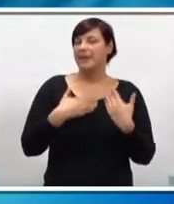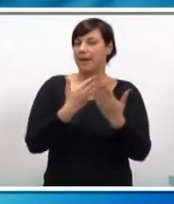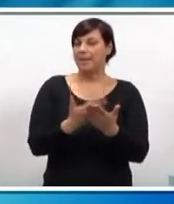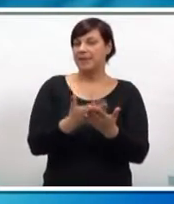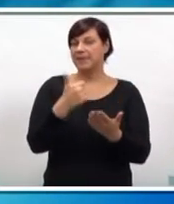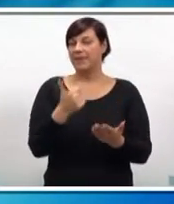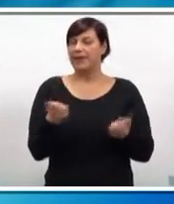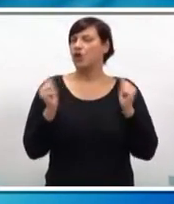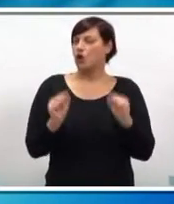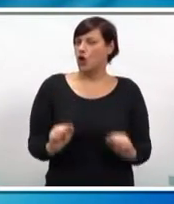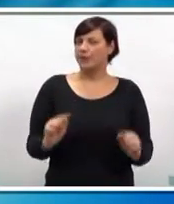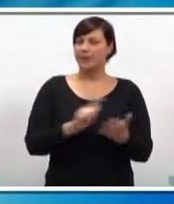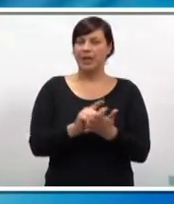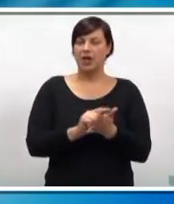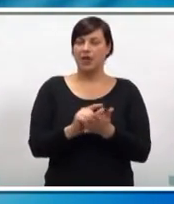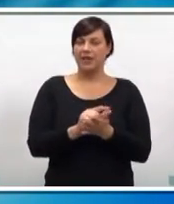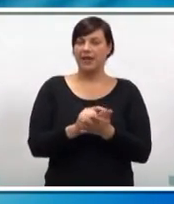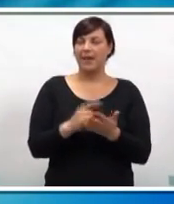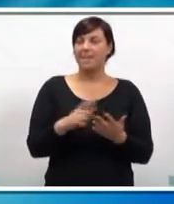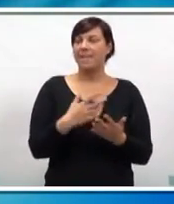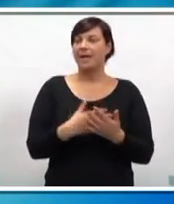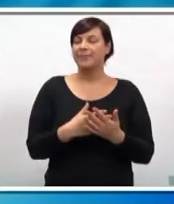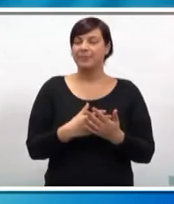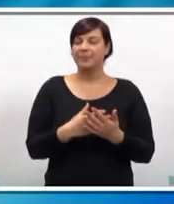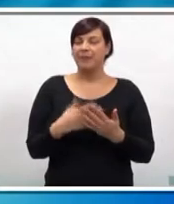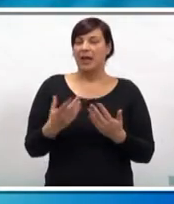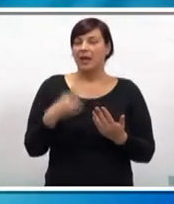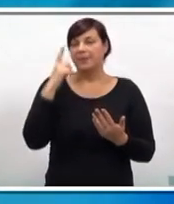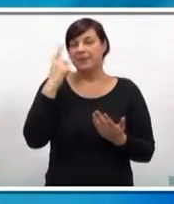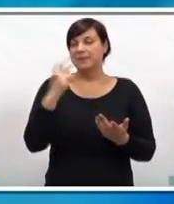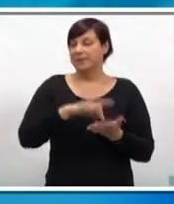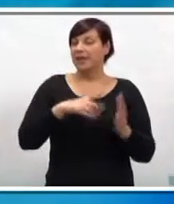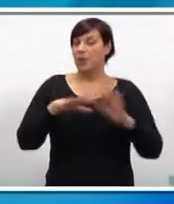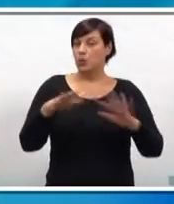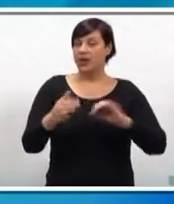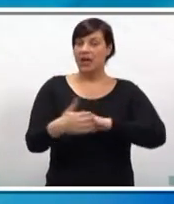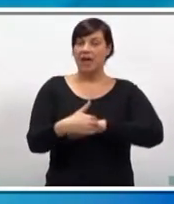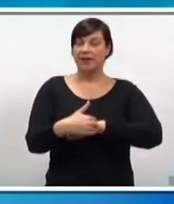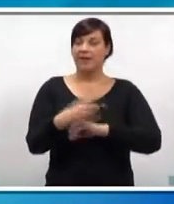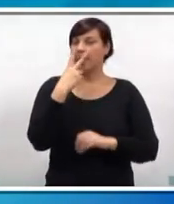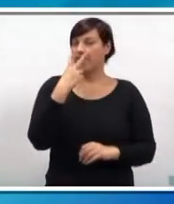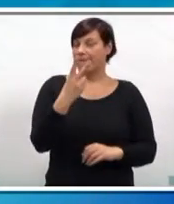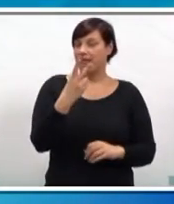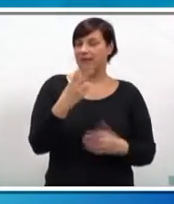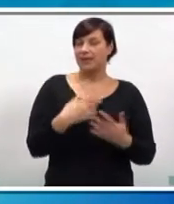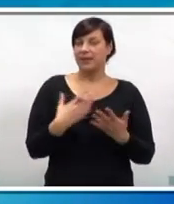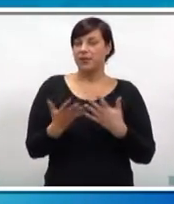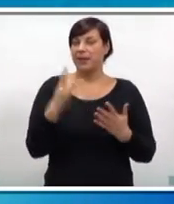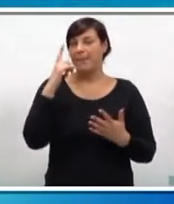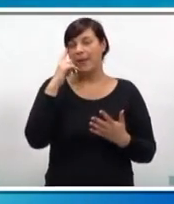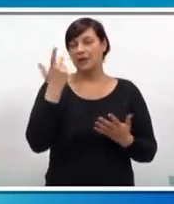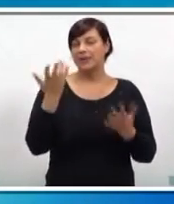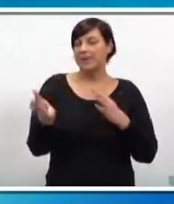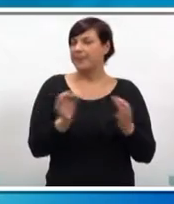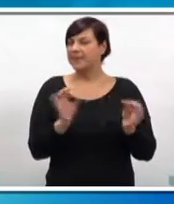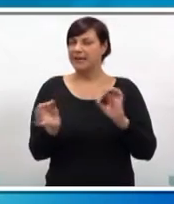korizma jedno ozbiljno vrijeme, kao redovnice, a inače mislim i svih ljudi ovoga grada, da vidimo da malo